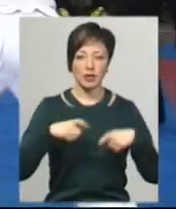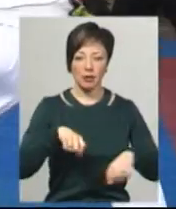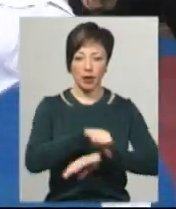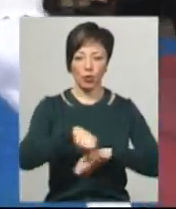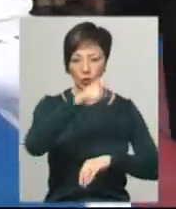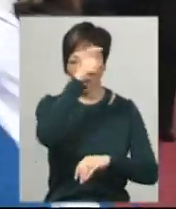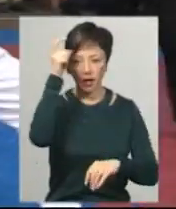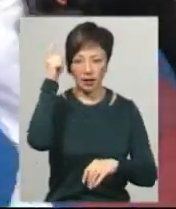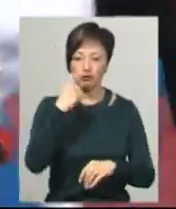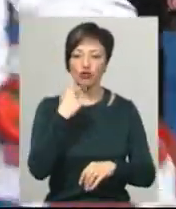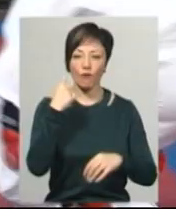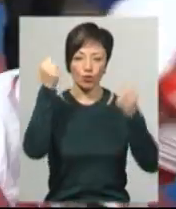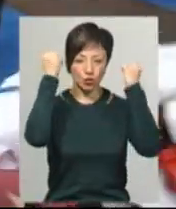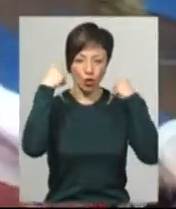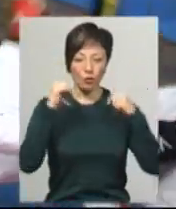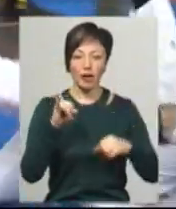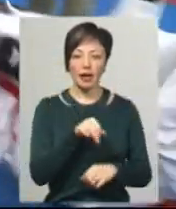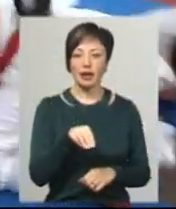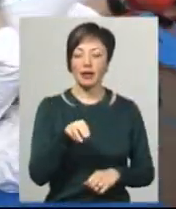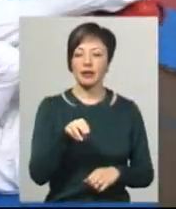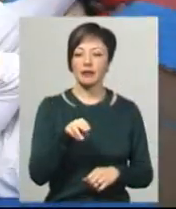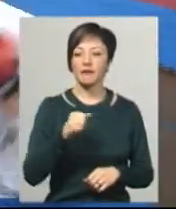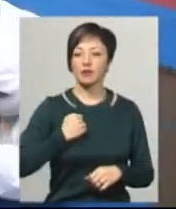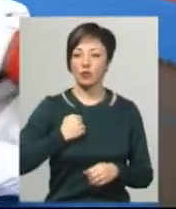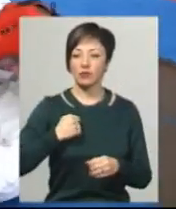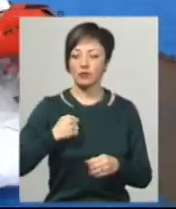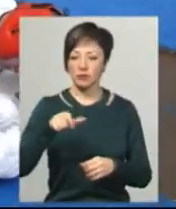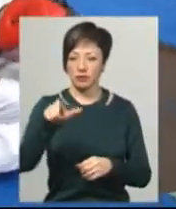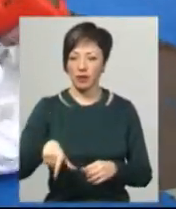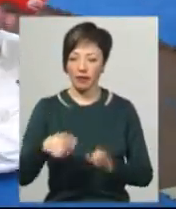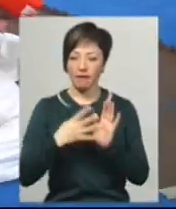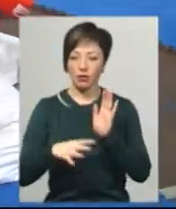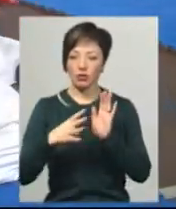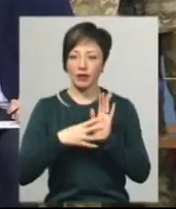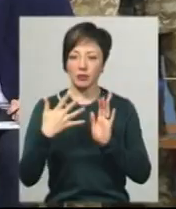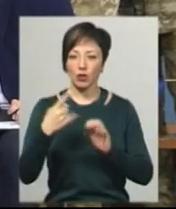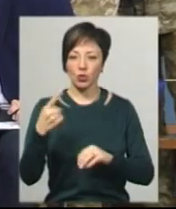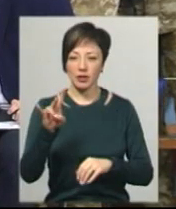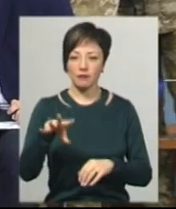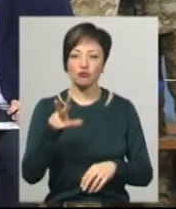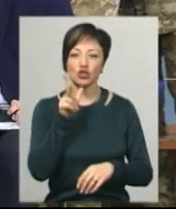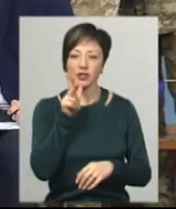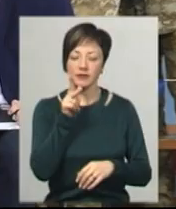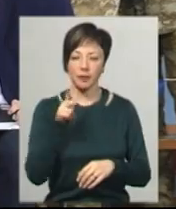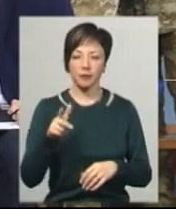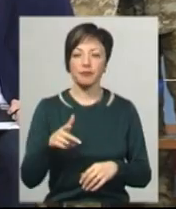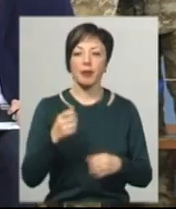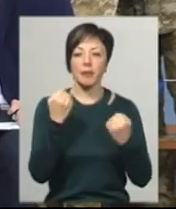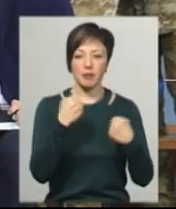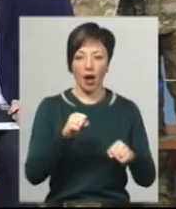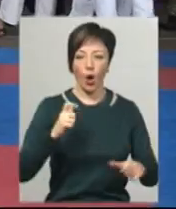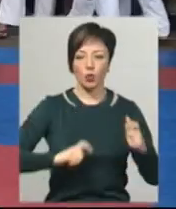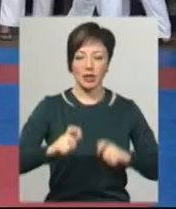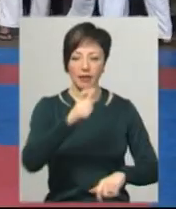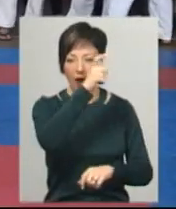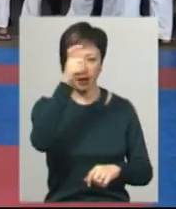академії «Війну червоному шоломі» та Дмитро Тимофєєв з військової частини 99.51, яка дислокується в Чернівцях. Перемагає курсант академії